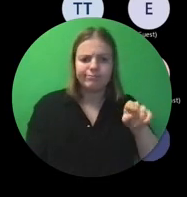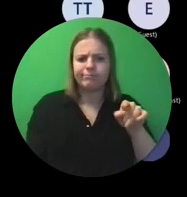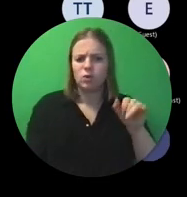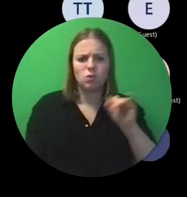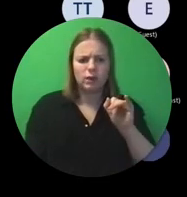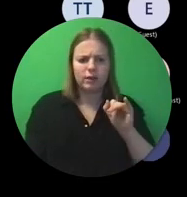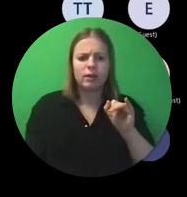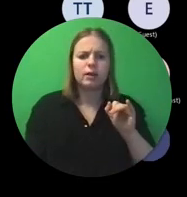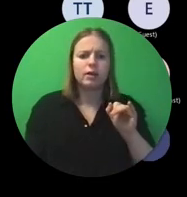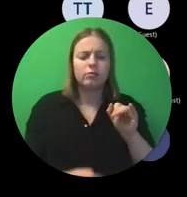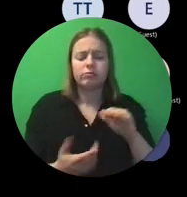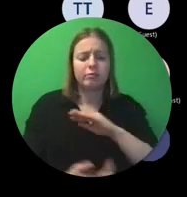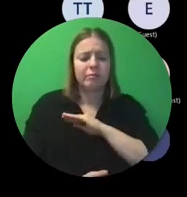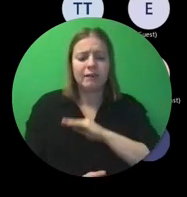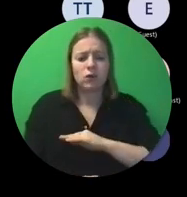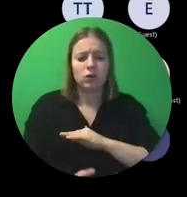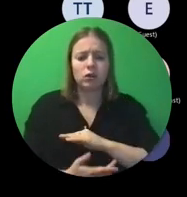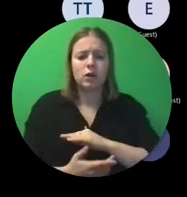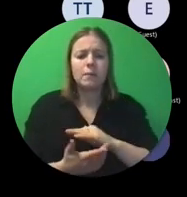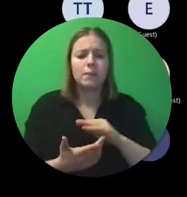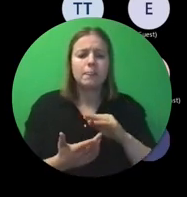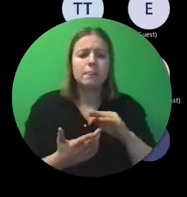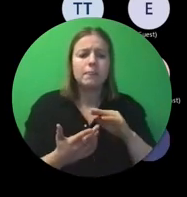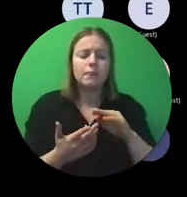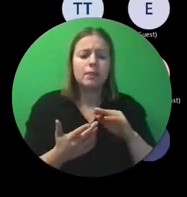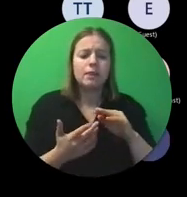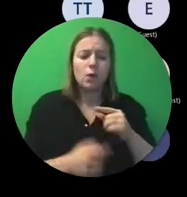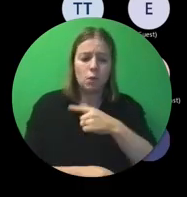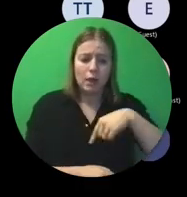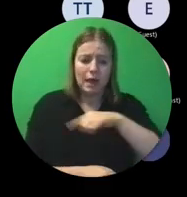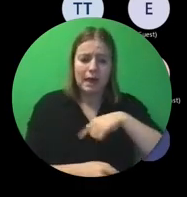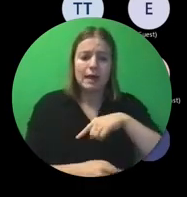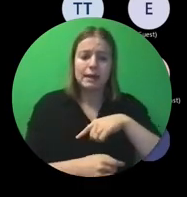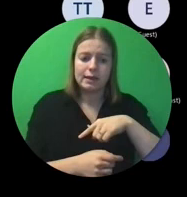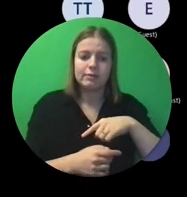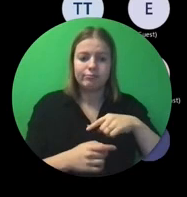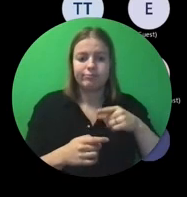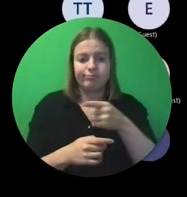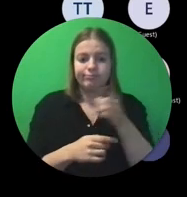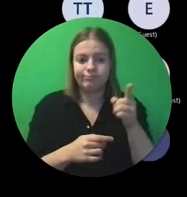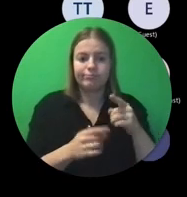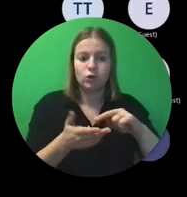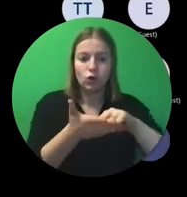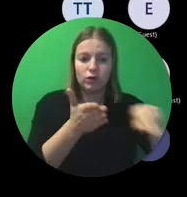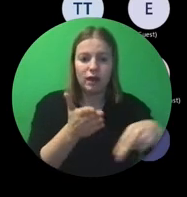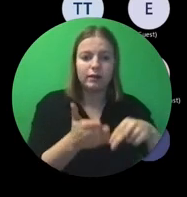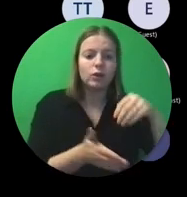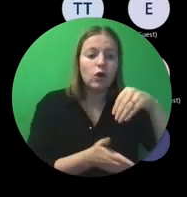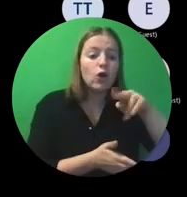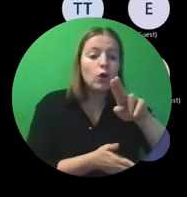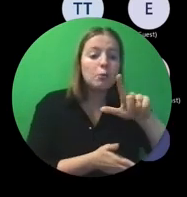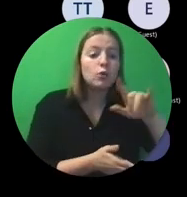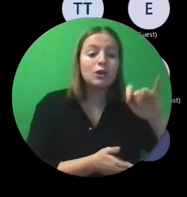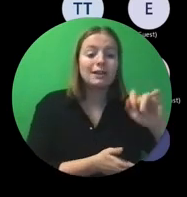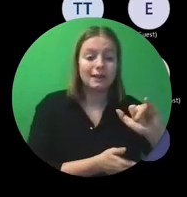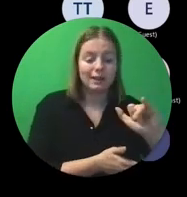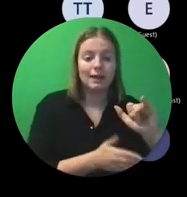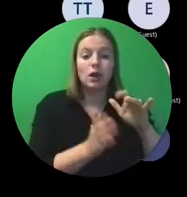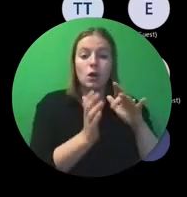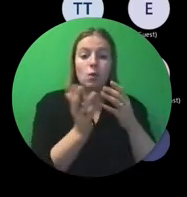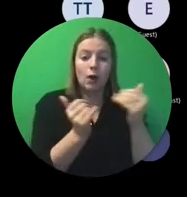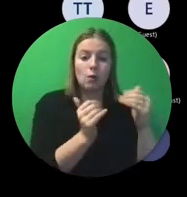In dit geval is het eenvoudig. is onderlijnd, met jullie hebben we een multi-beneficiary contract. Er zijn in een project meerdere